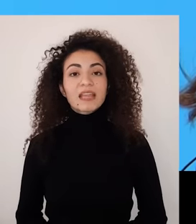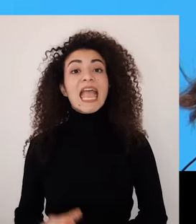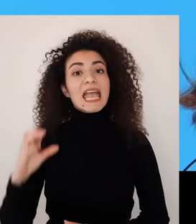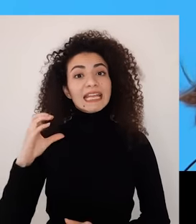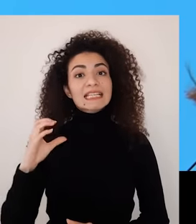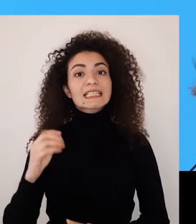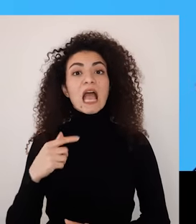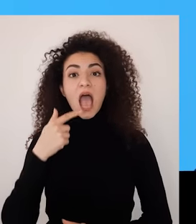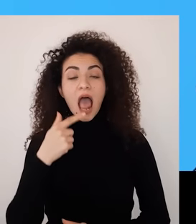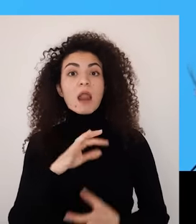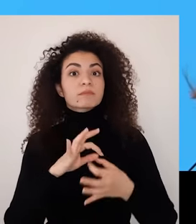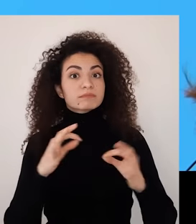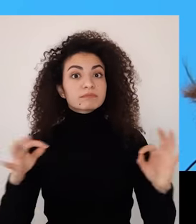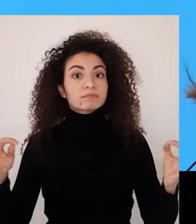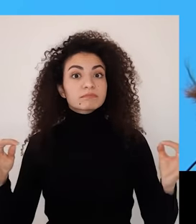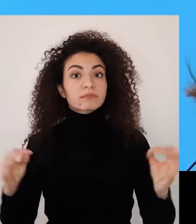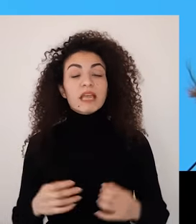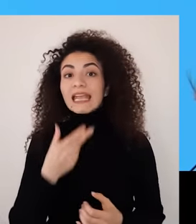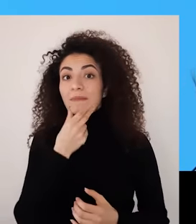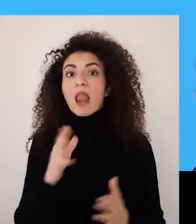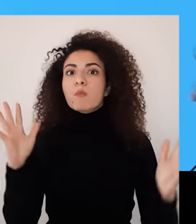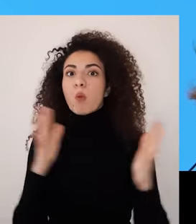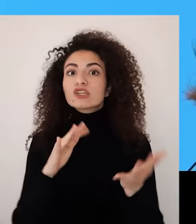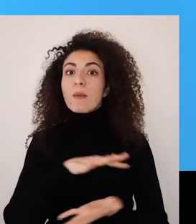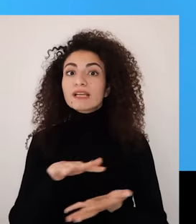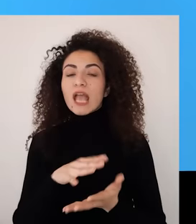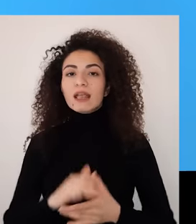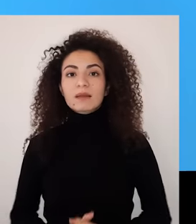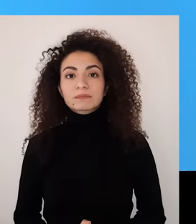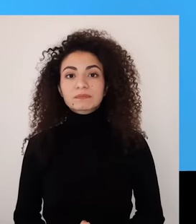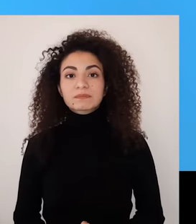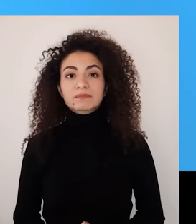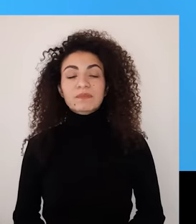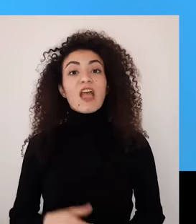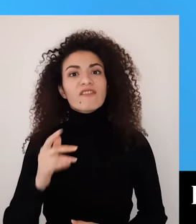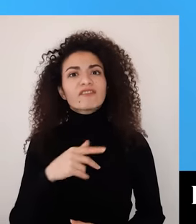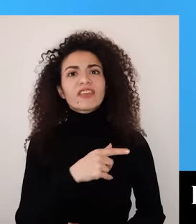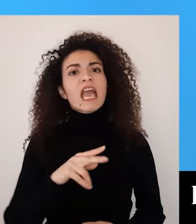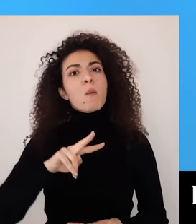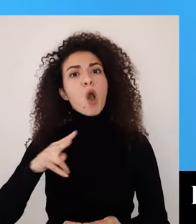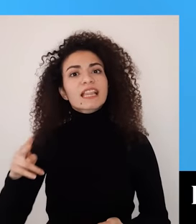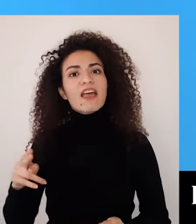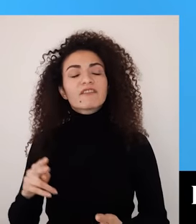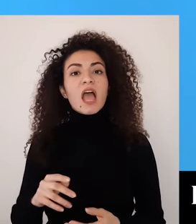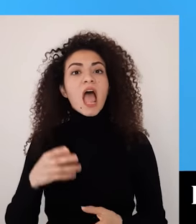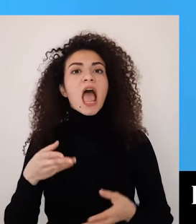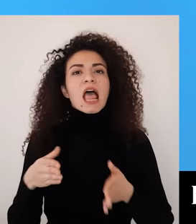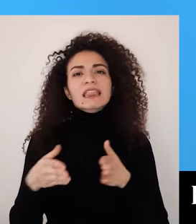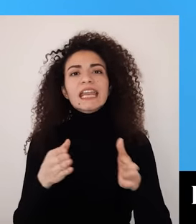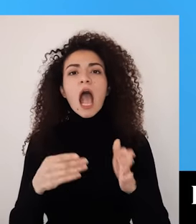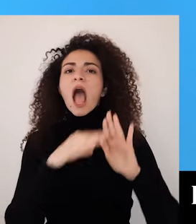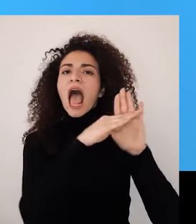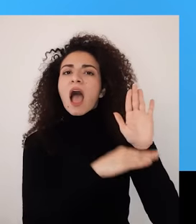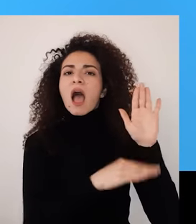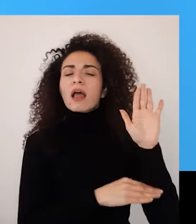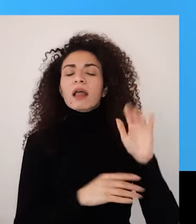القيام بخطوة إلى الأمام لمواجهة التحدي اللي عم بتمر فيها في العودة للجونستن بيقترح علينا وسيلة تانية مفيدة